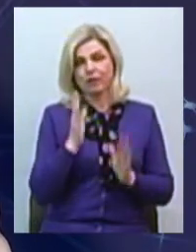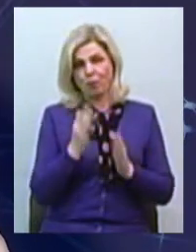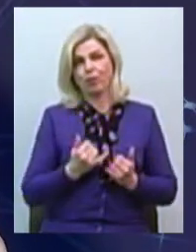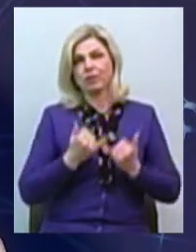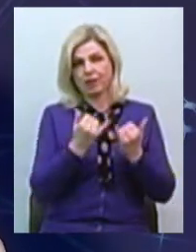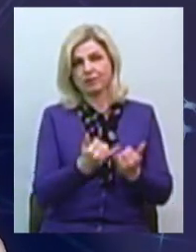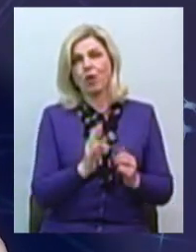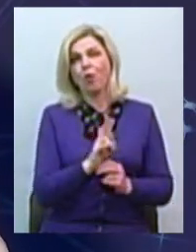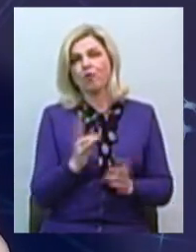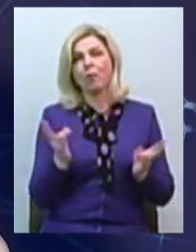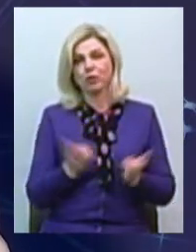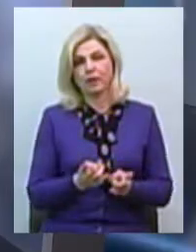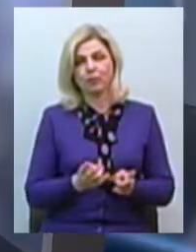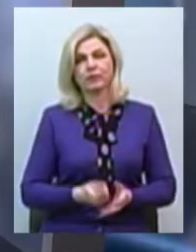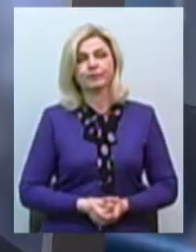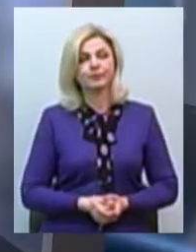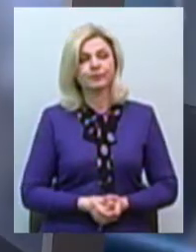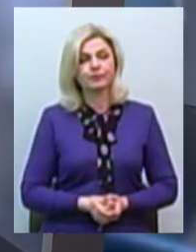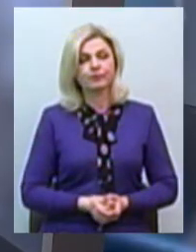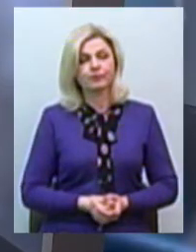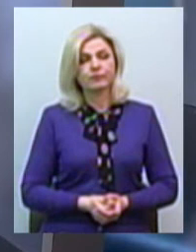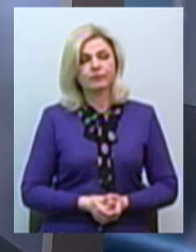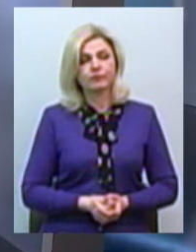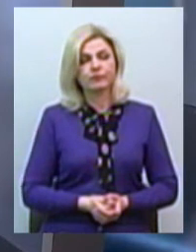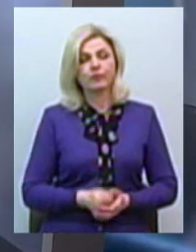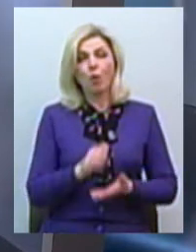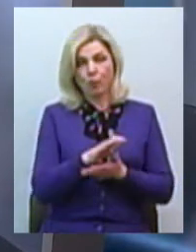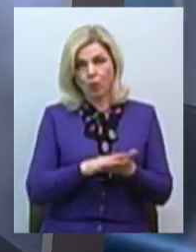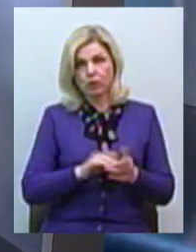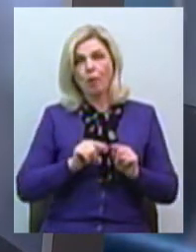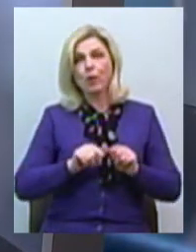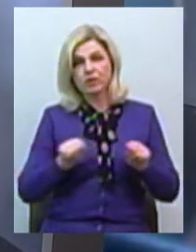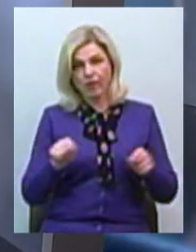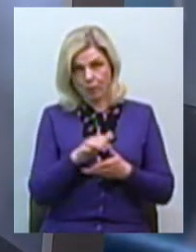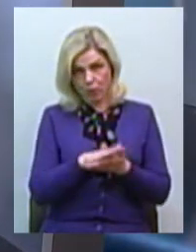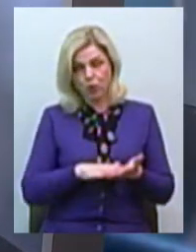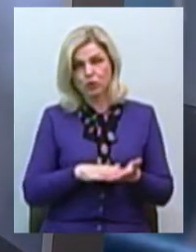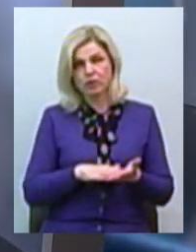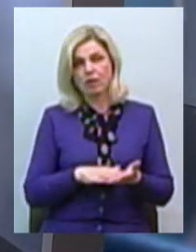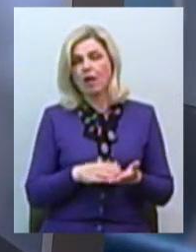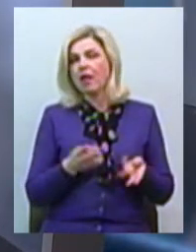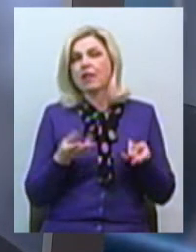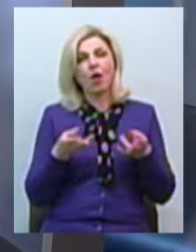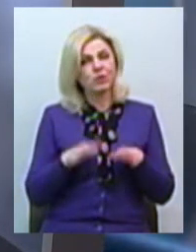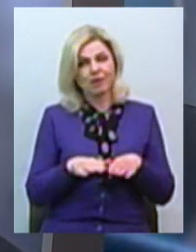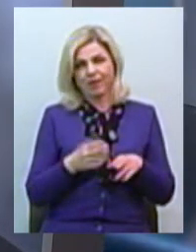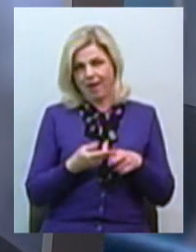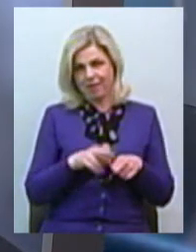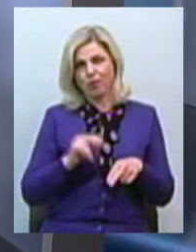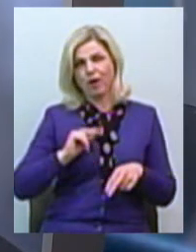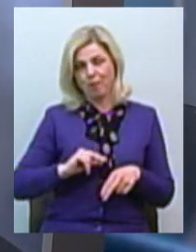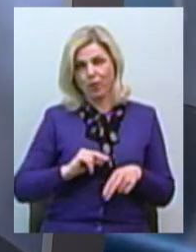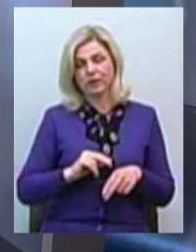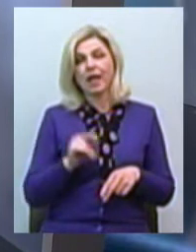які дійсно потребують. Як щодо просвітництва, чи продовжується робота в цьому напрямку? Не залишаємо і цю роботу, попри